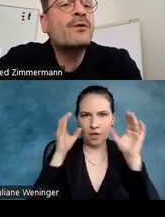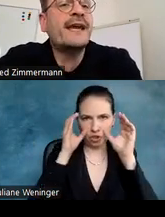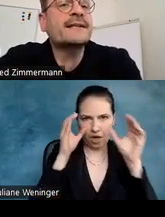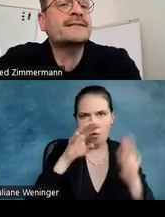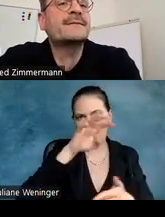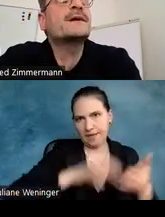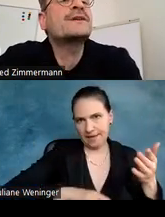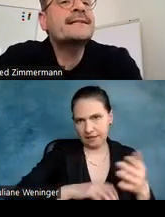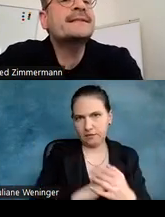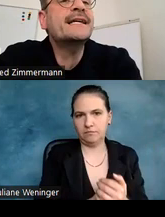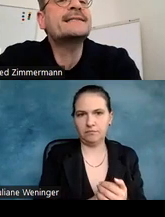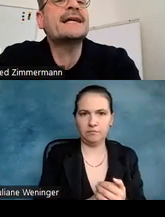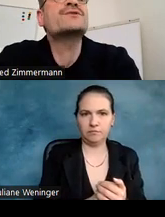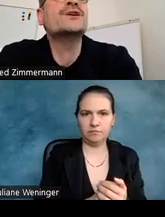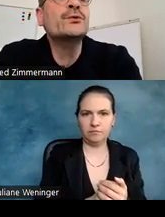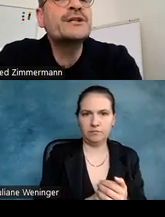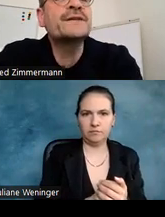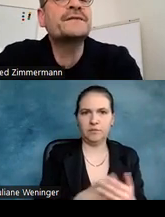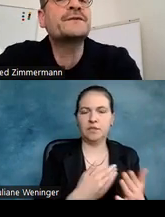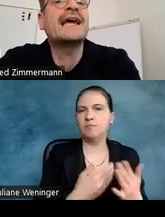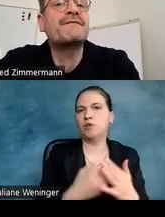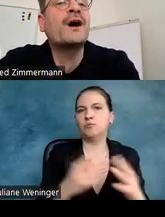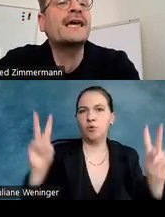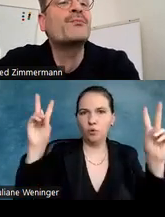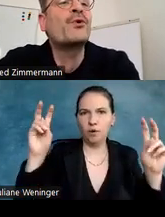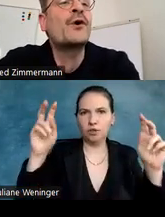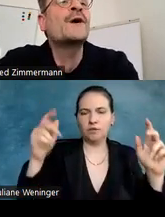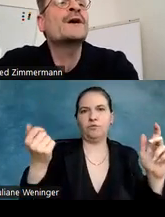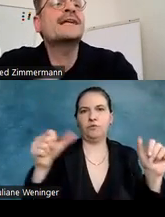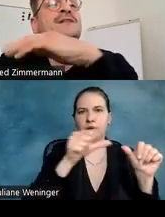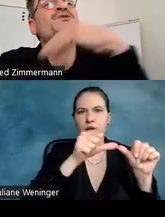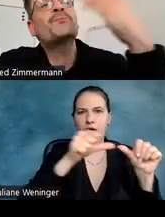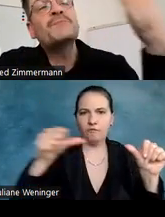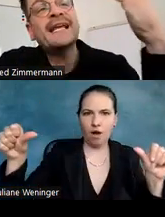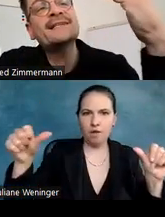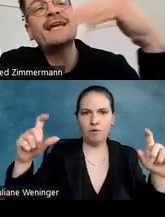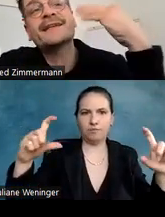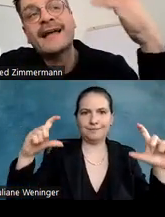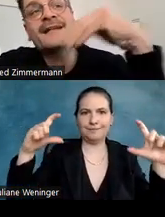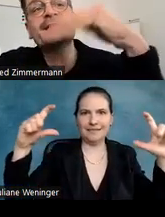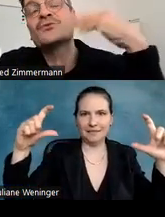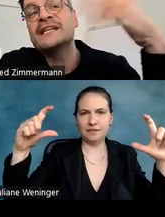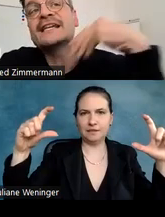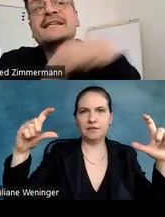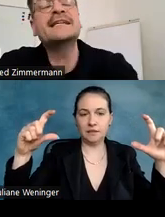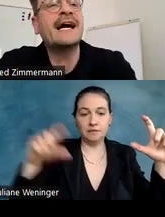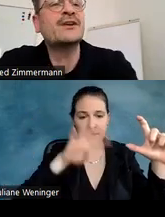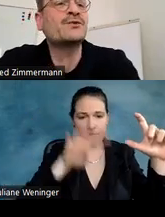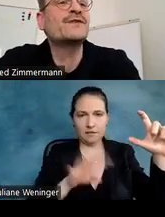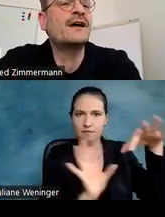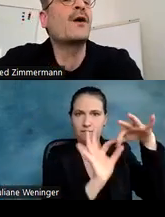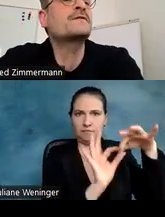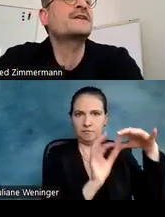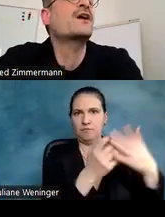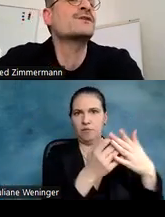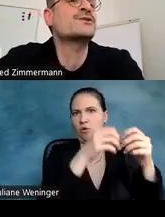Schautext. Schautext. Und das sind jetzt also die Überschriften und die Hervorhebungen, die also zum Lesetext da sind und den gliedern